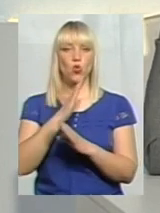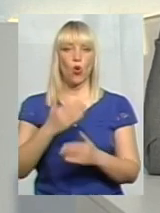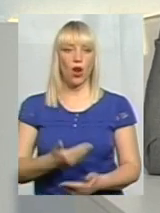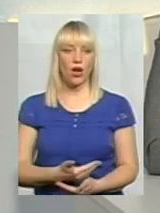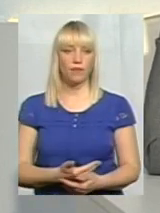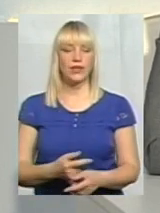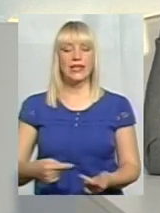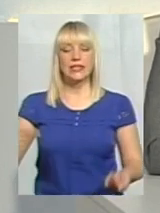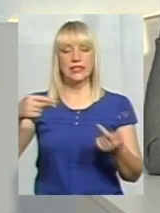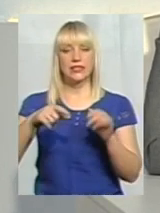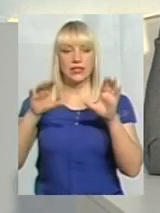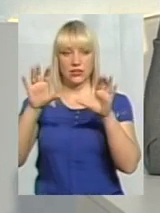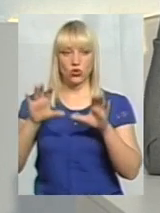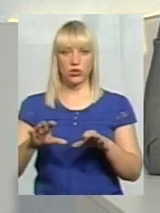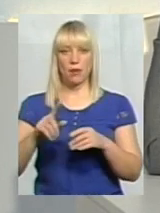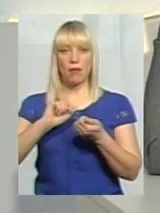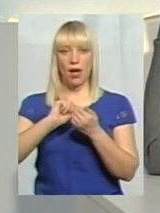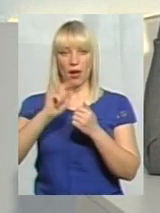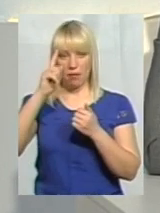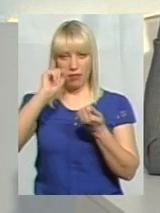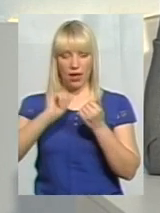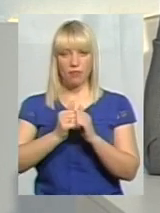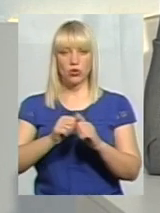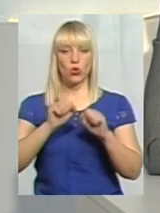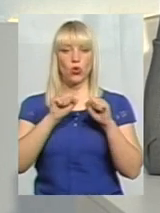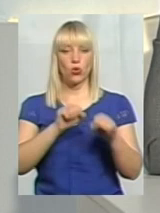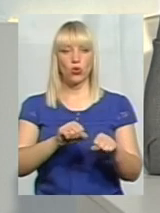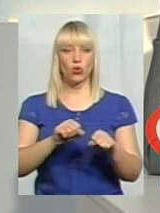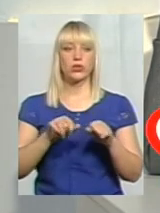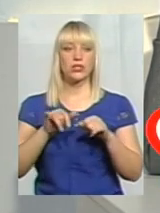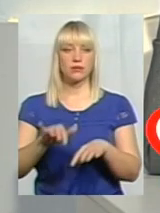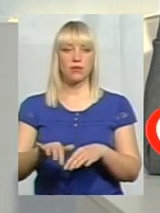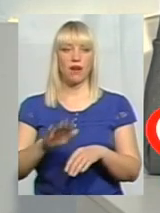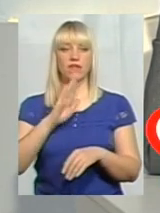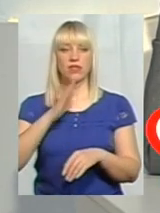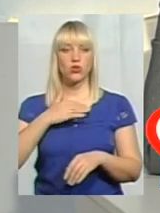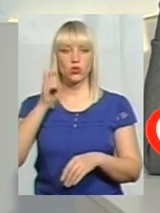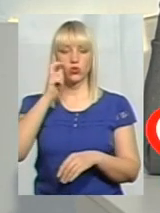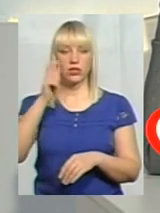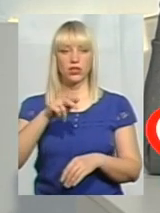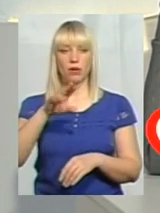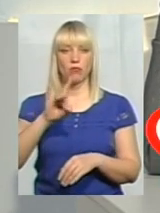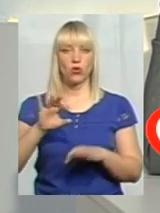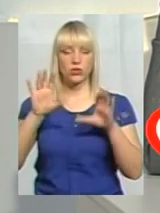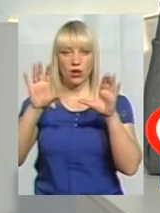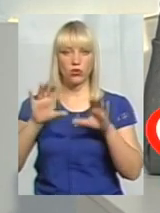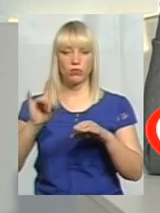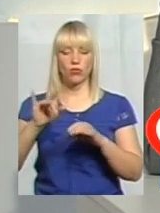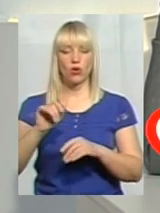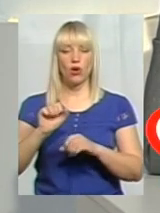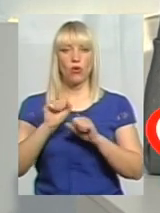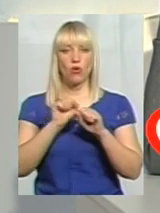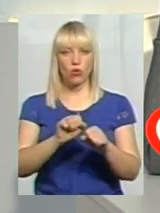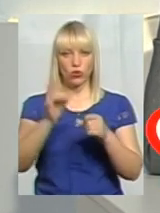Згідно чинного законодавства пам'яткоохоронні самі справи нашої України, це закон про охорону культурної